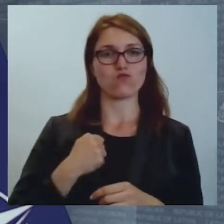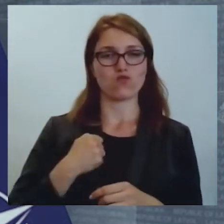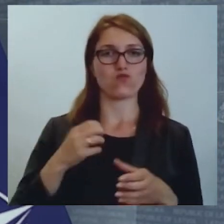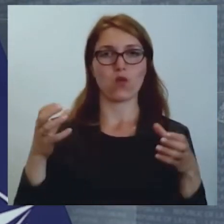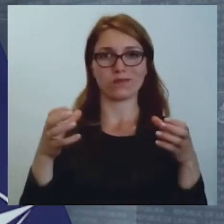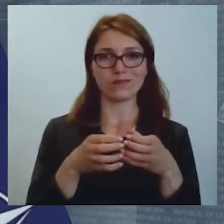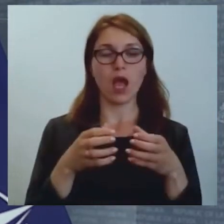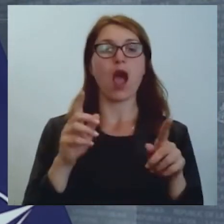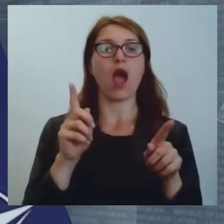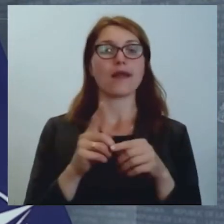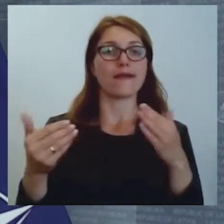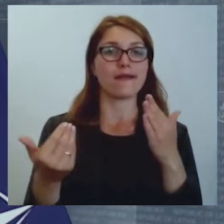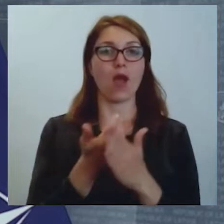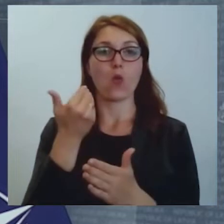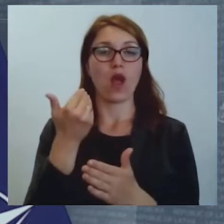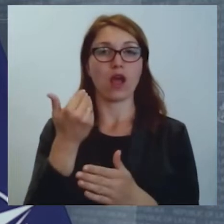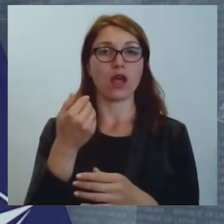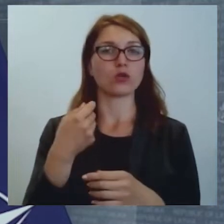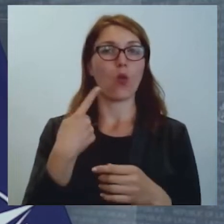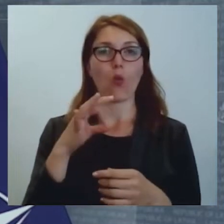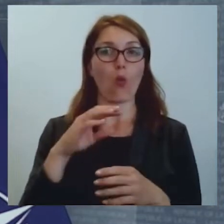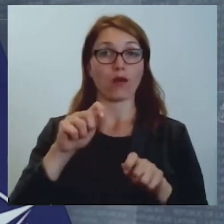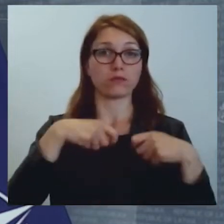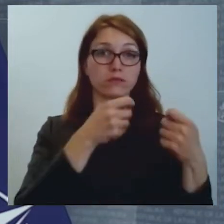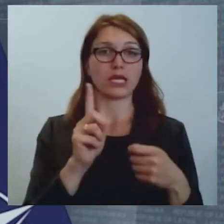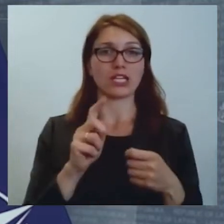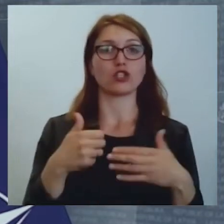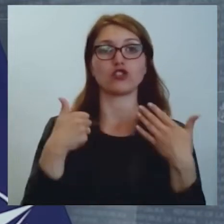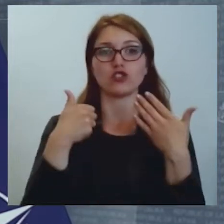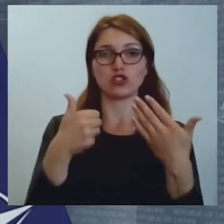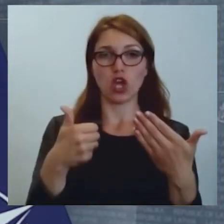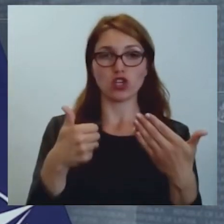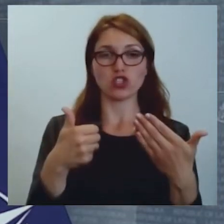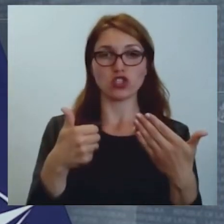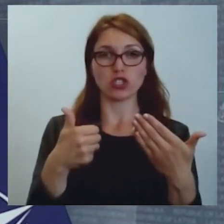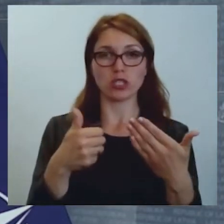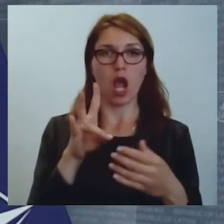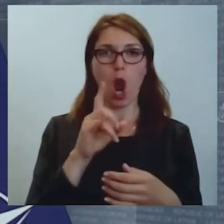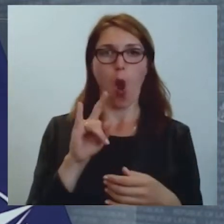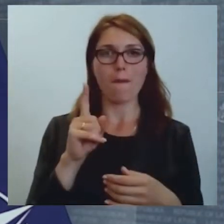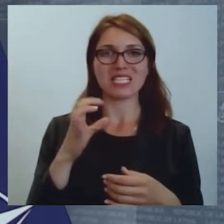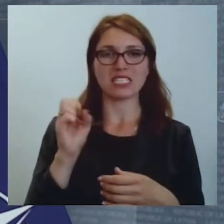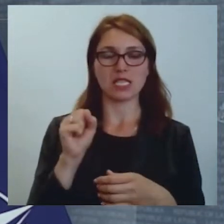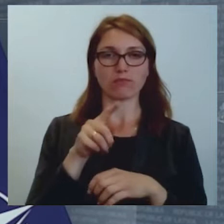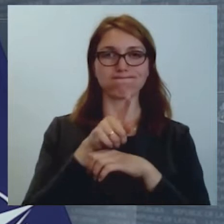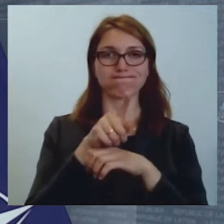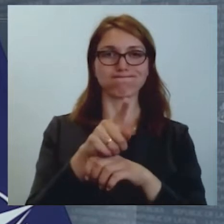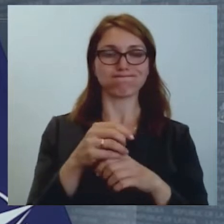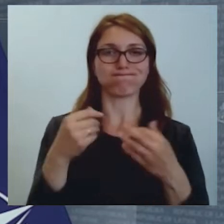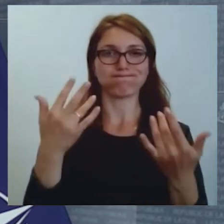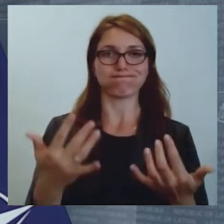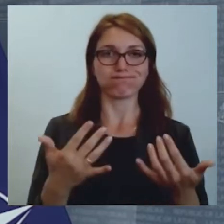Jaunākais, ko mēs esam viņiem snieguši, ir sešas pašgājai haubicis un arī četras